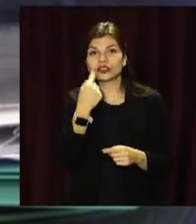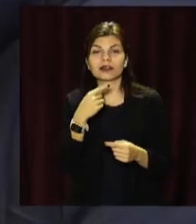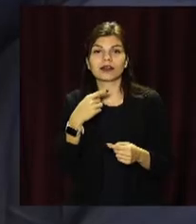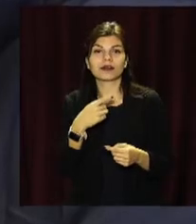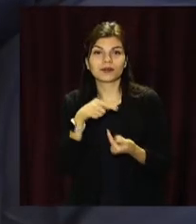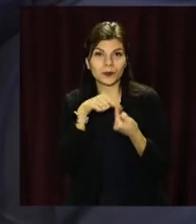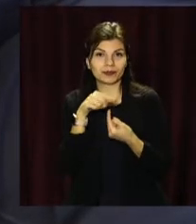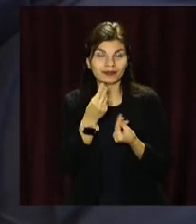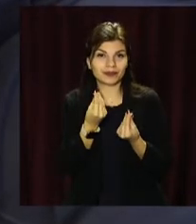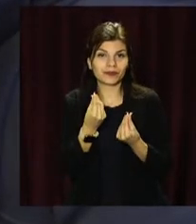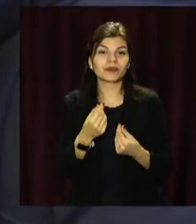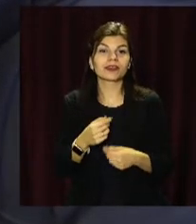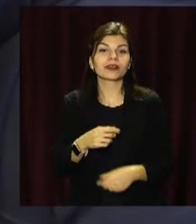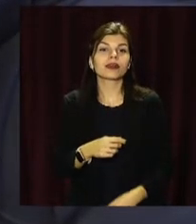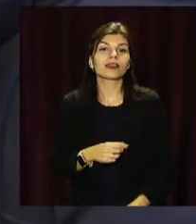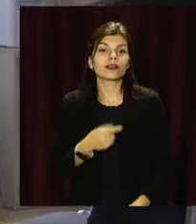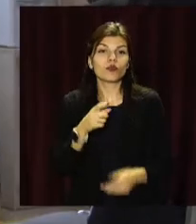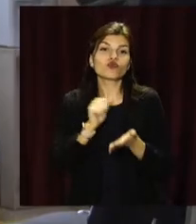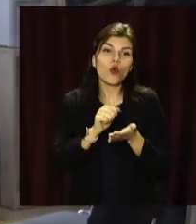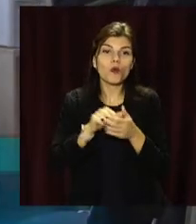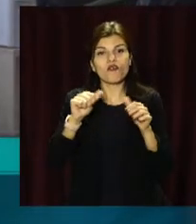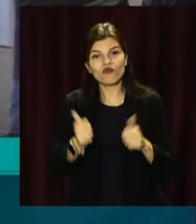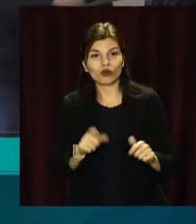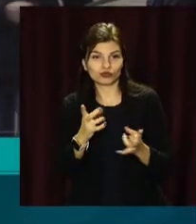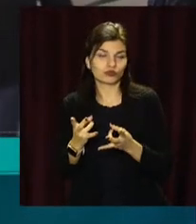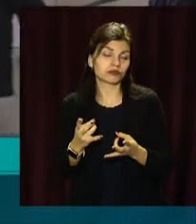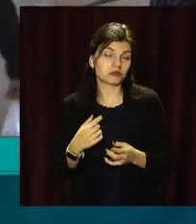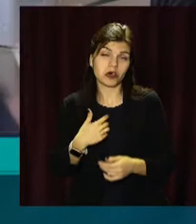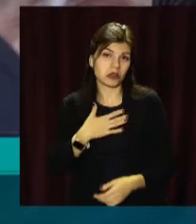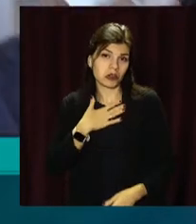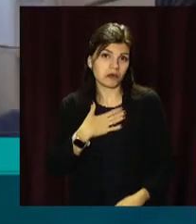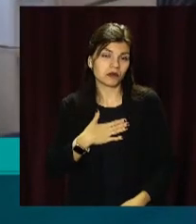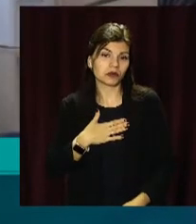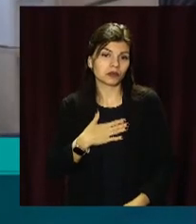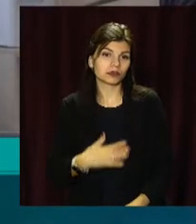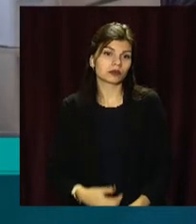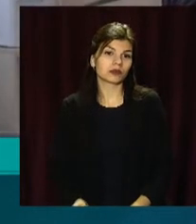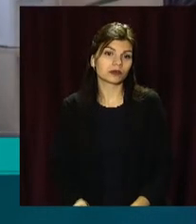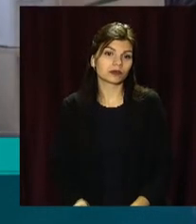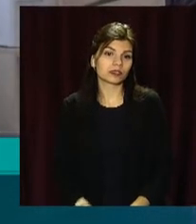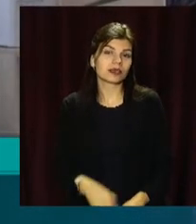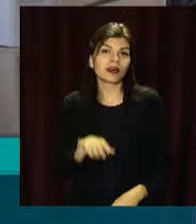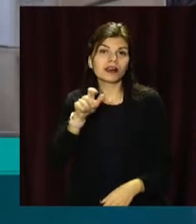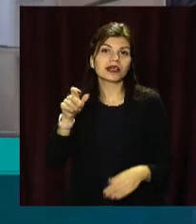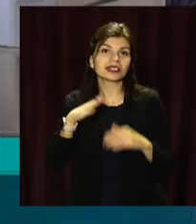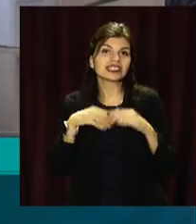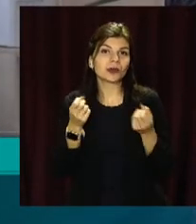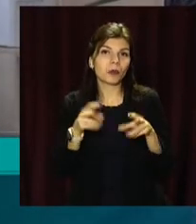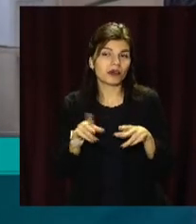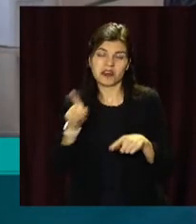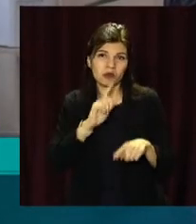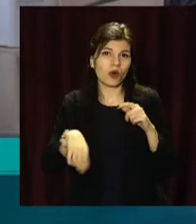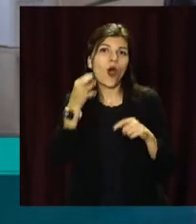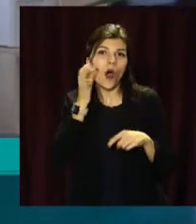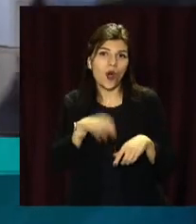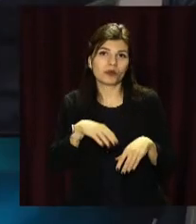фахівців по допомогу в оформленні документів. Задоволений спеціалістами. Набагато швидше,